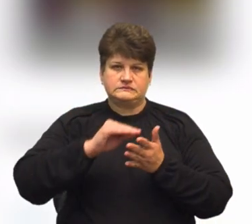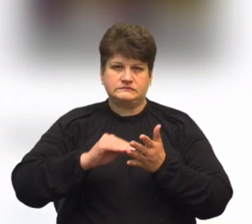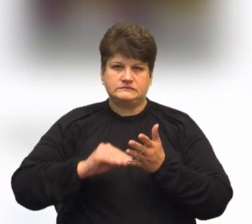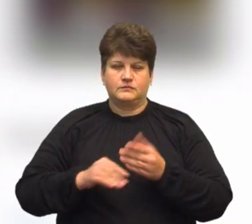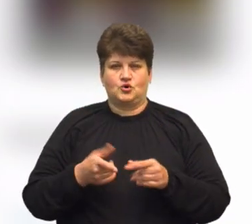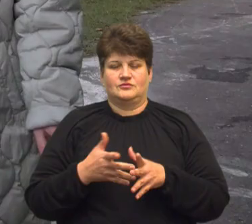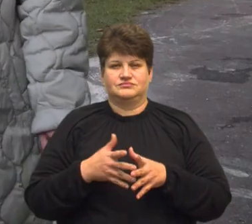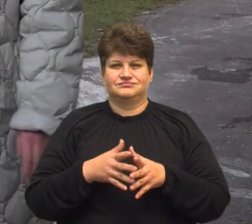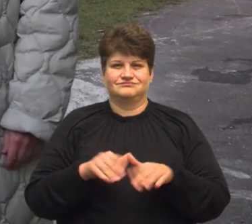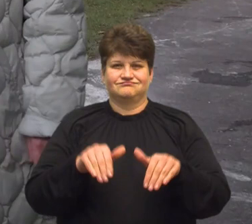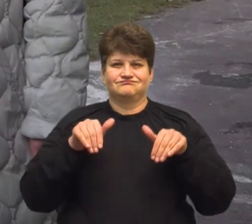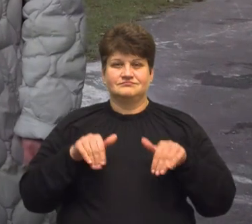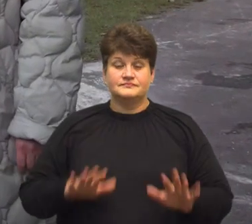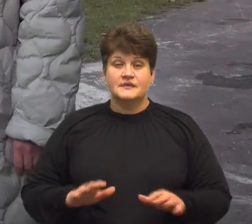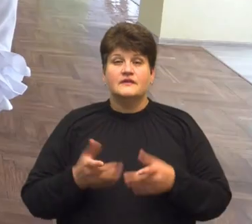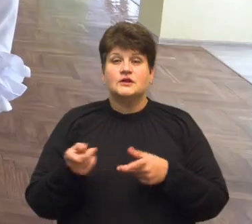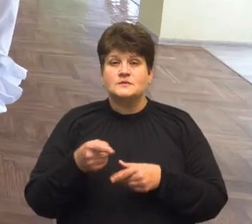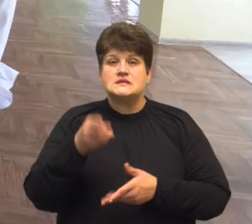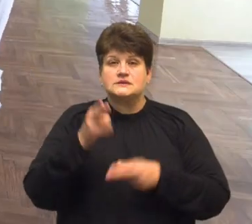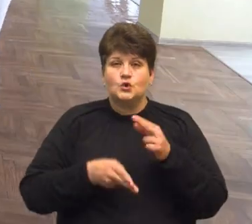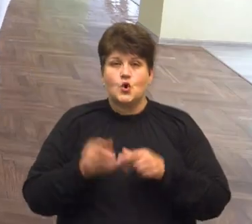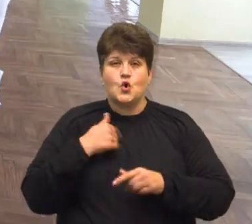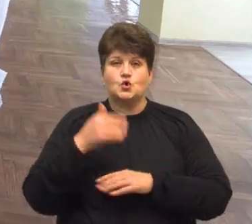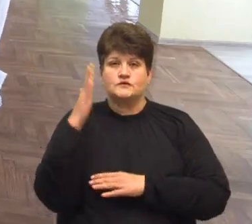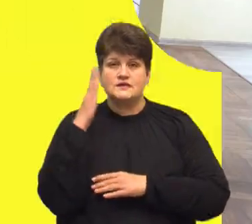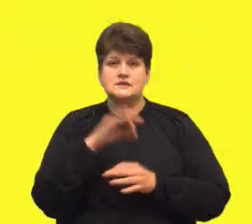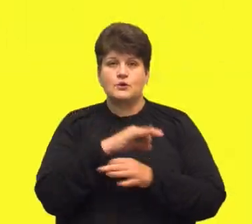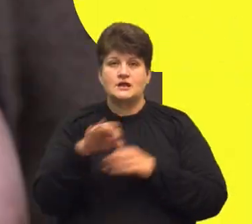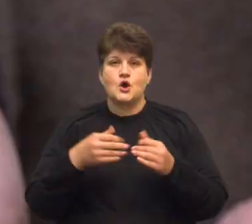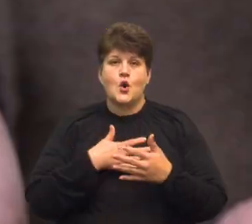У Тернополі завершилося голосування за проєкти громадського бюджету.